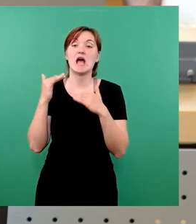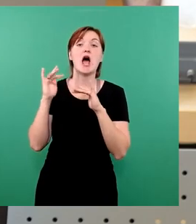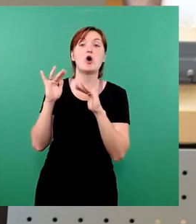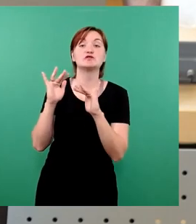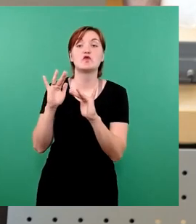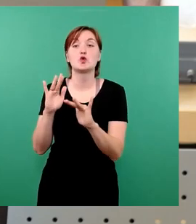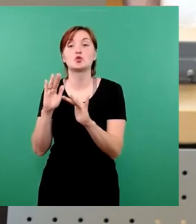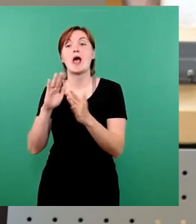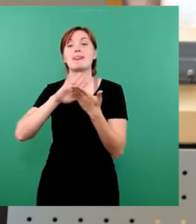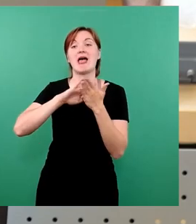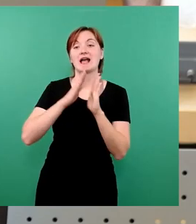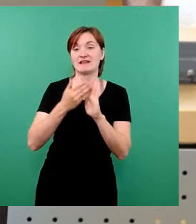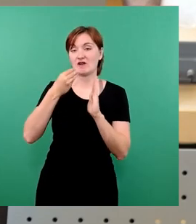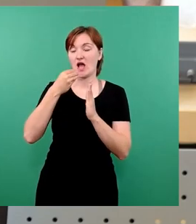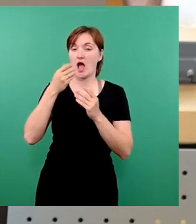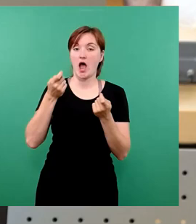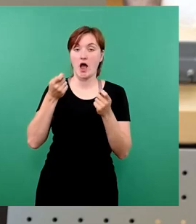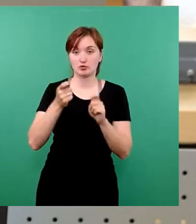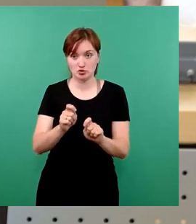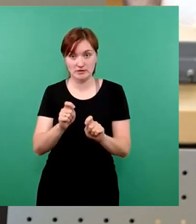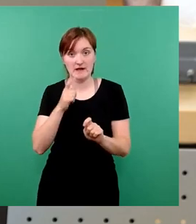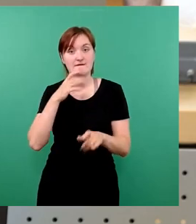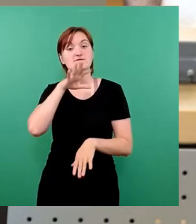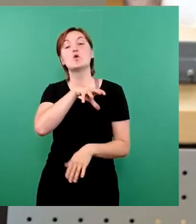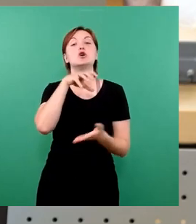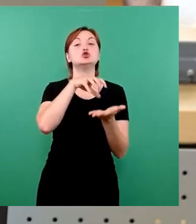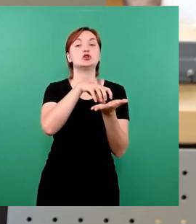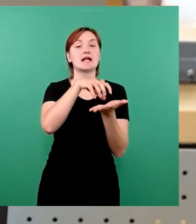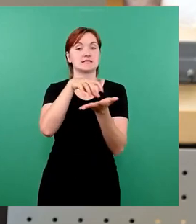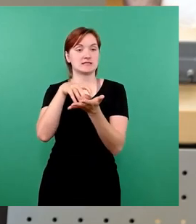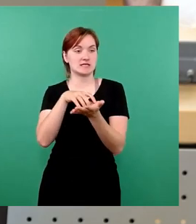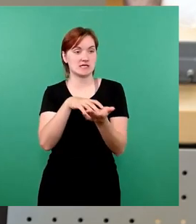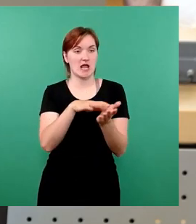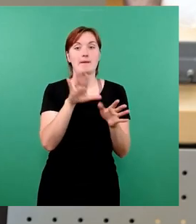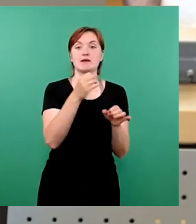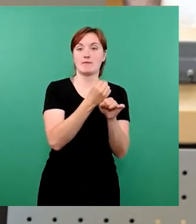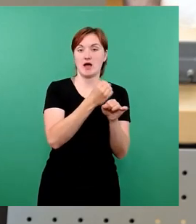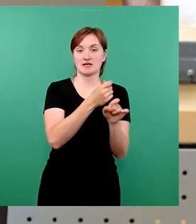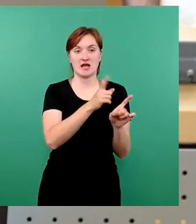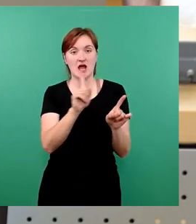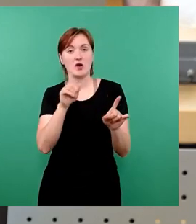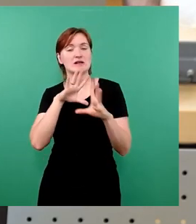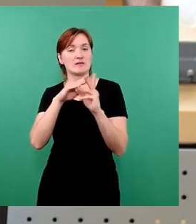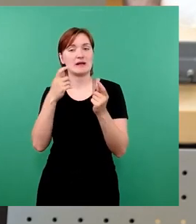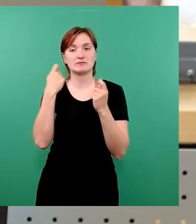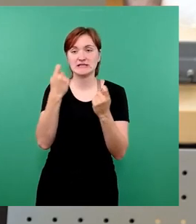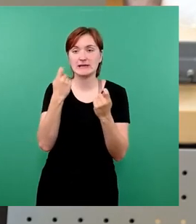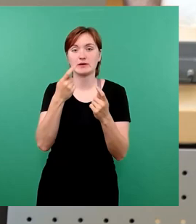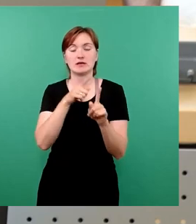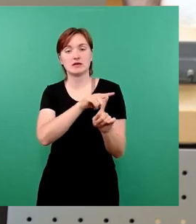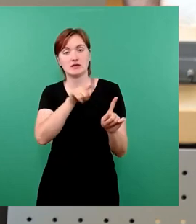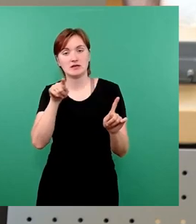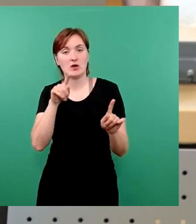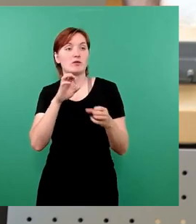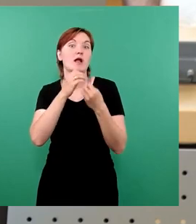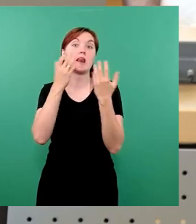Tarifabschlusses für die städtischen Bediensteten, für die Eigenbetriebe und natürlich auch, das ist ja